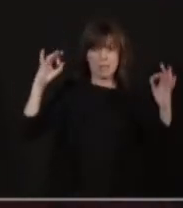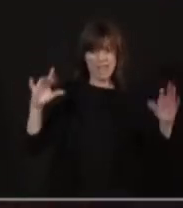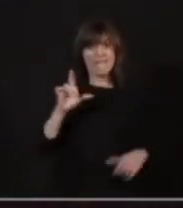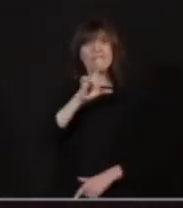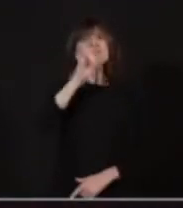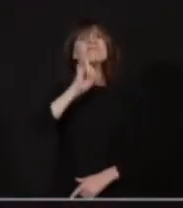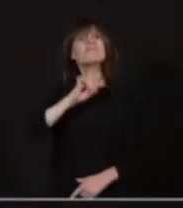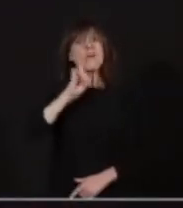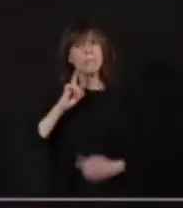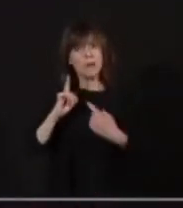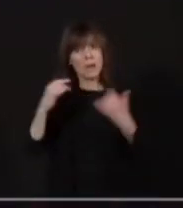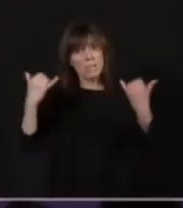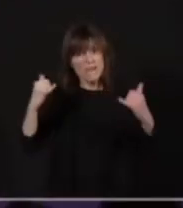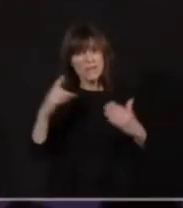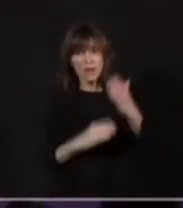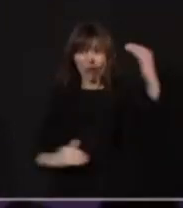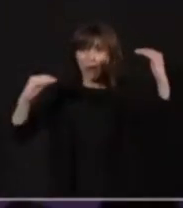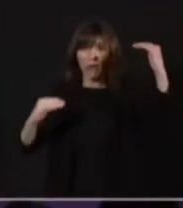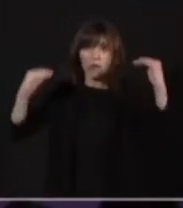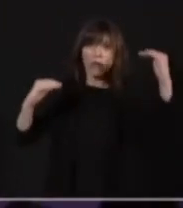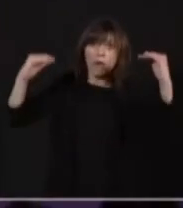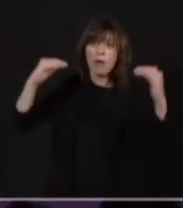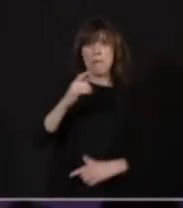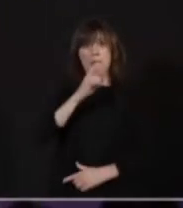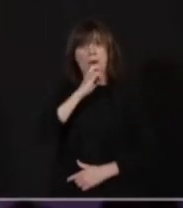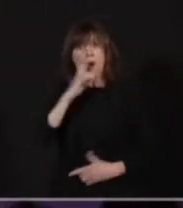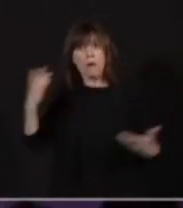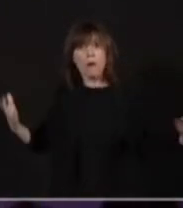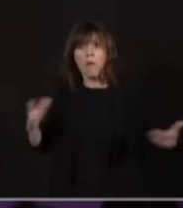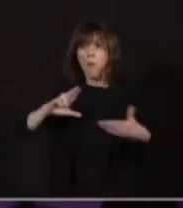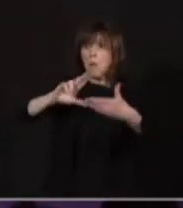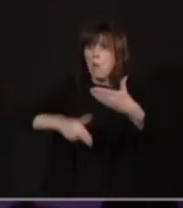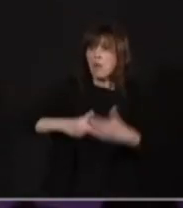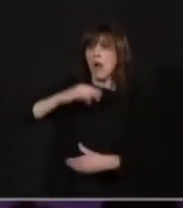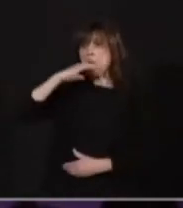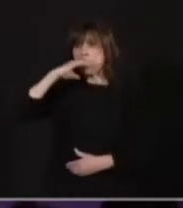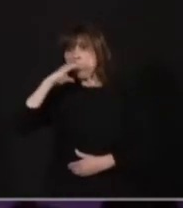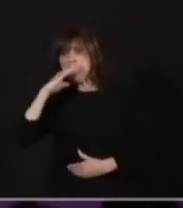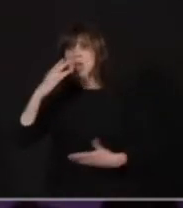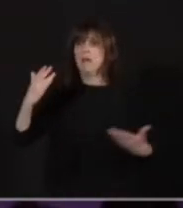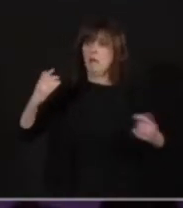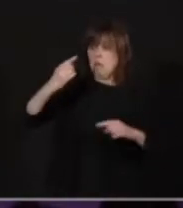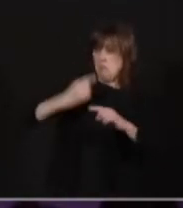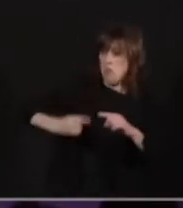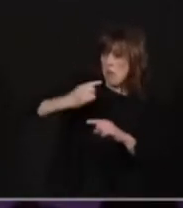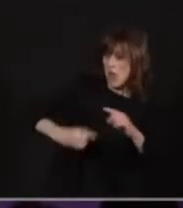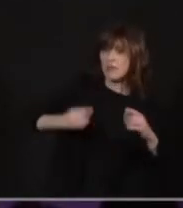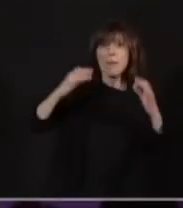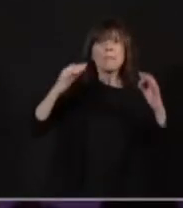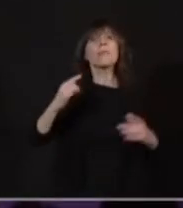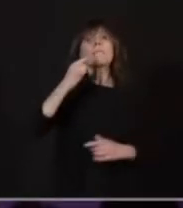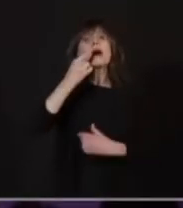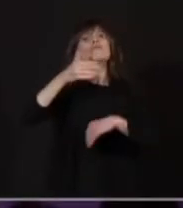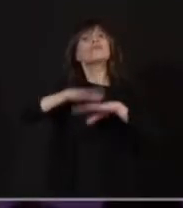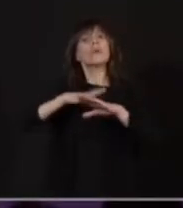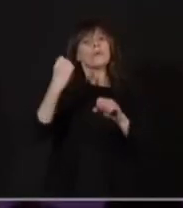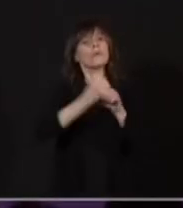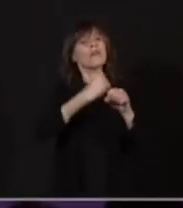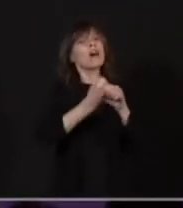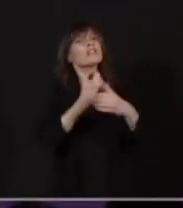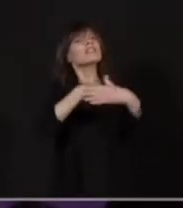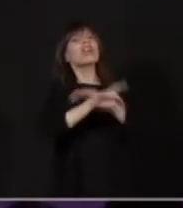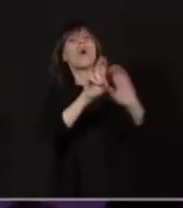contrat précaire, au temps partiel. Et puisqu'on parle de précaire, évidemment, il a le sujet des travailleurs ubérisés. On a l'image